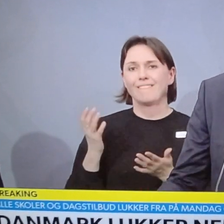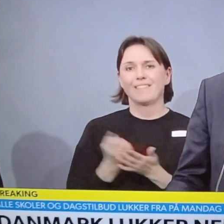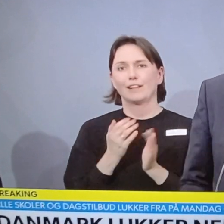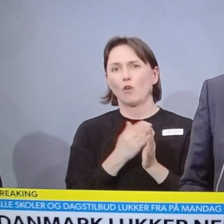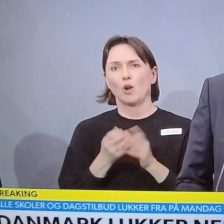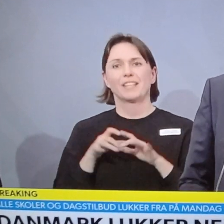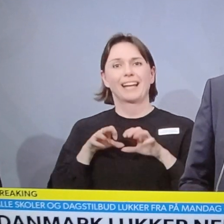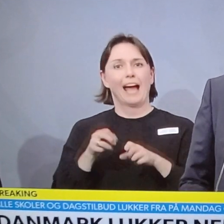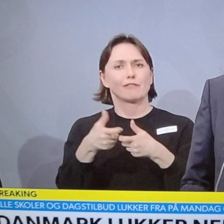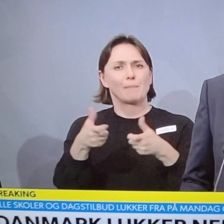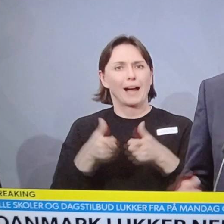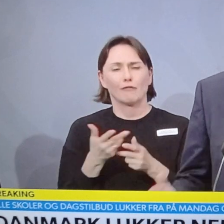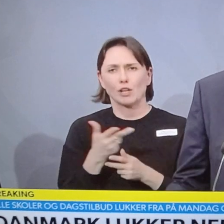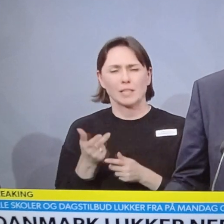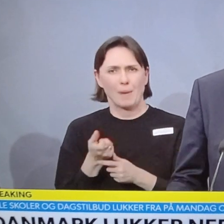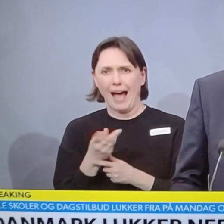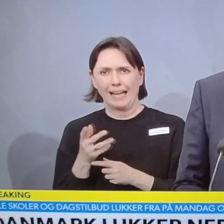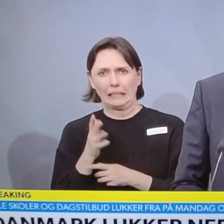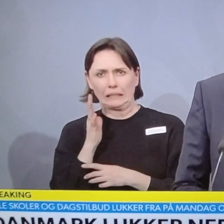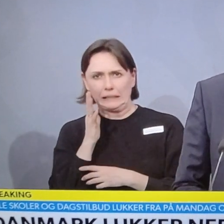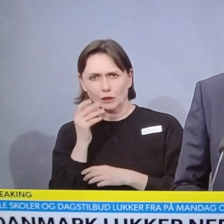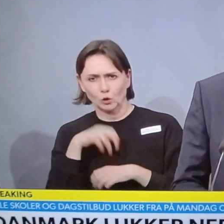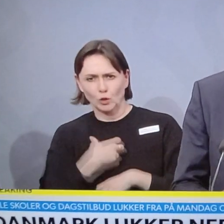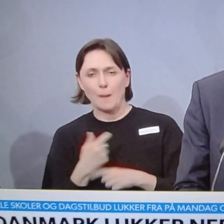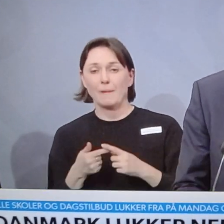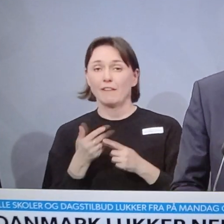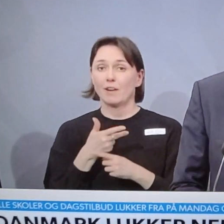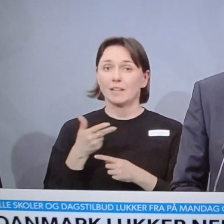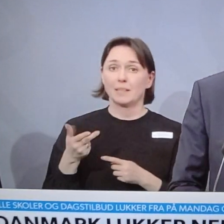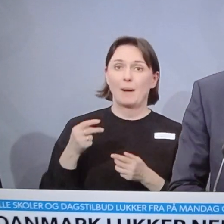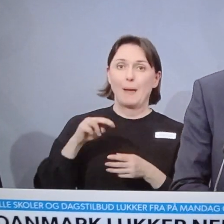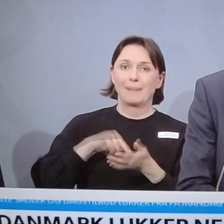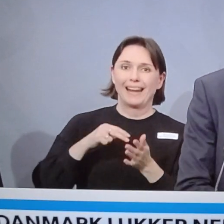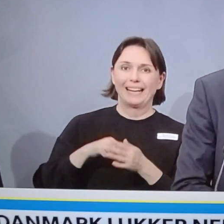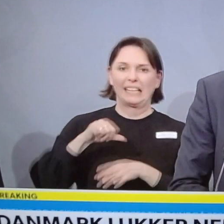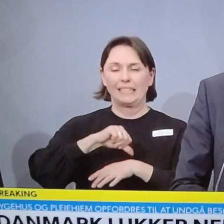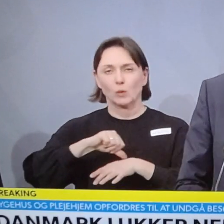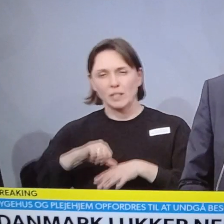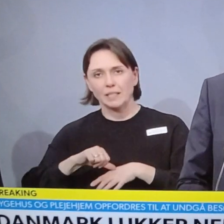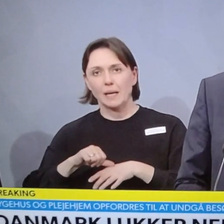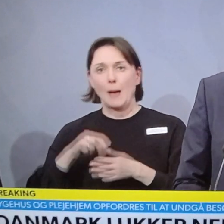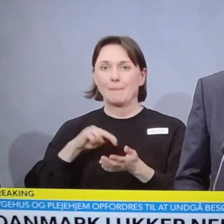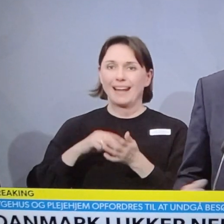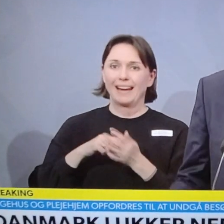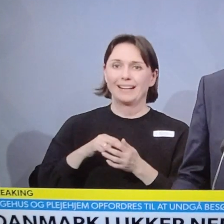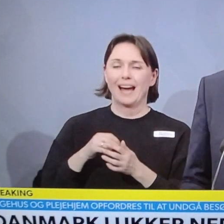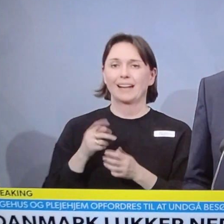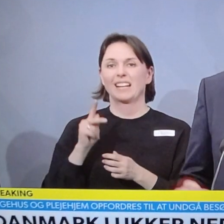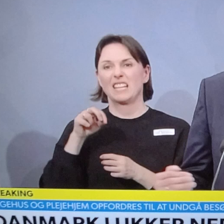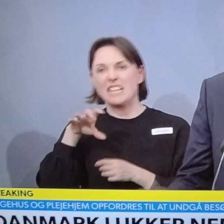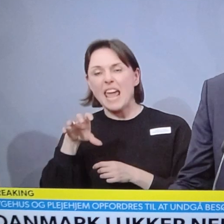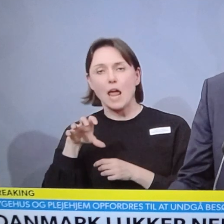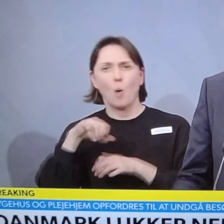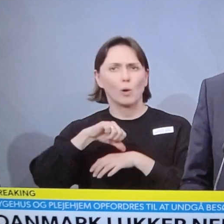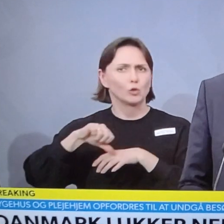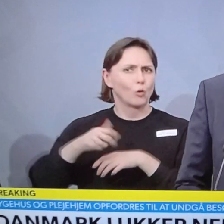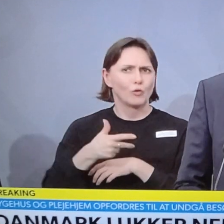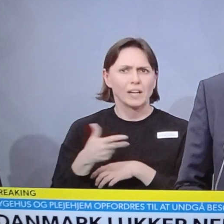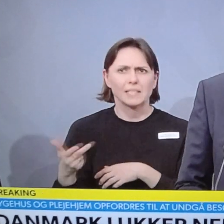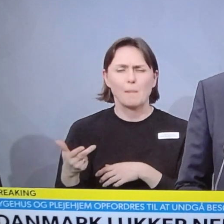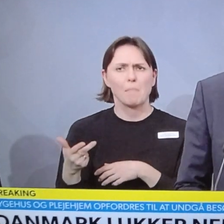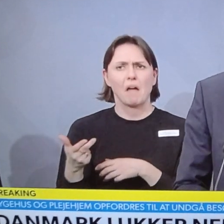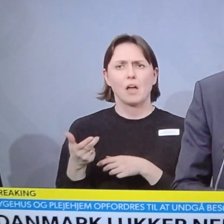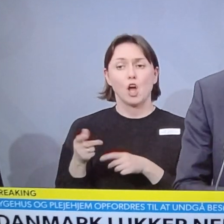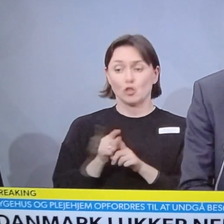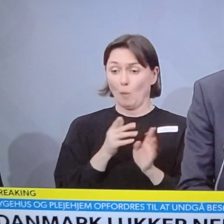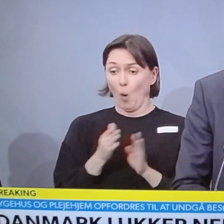her kritiske sygdomme. Men det kan jo være sådan noget som planlagt kirurgi, en planlagt knæveoperation eller andet, hvor man som ordning af